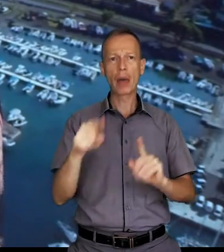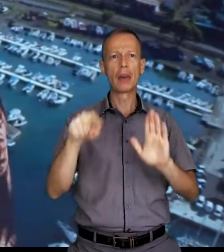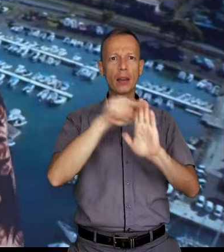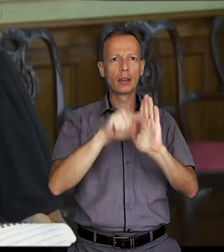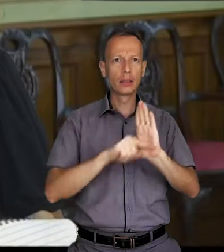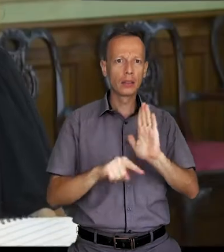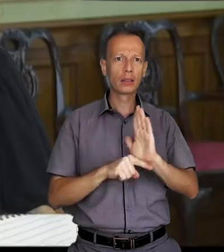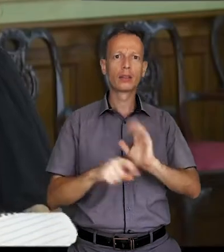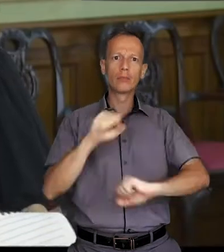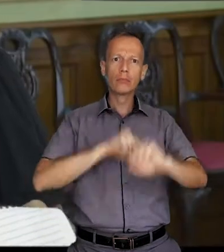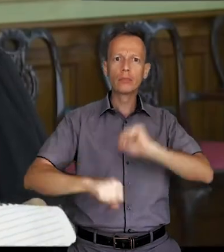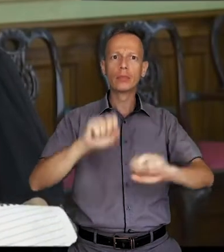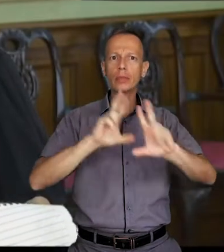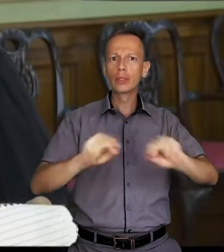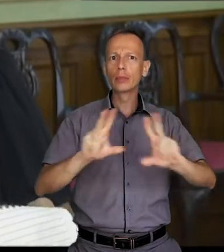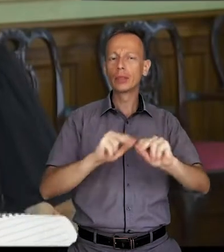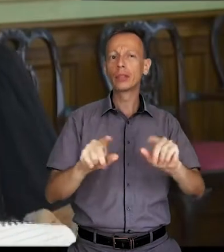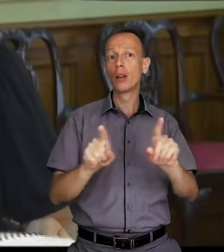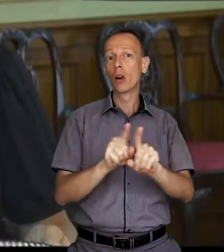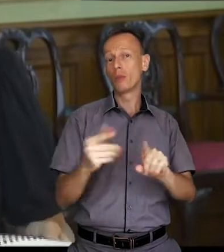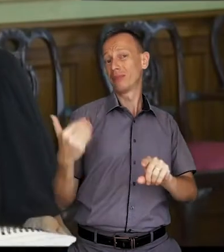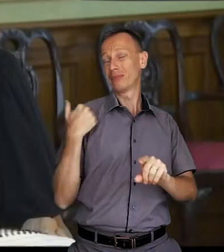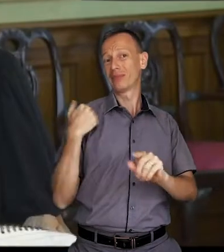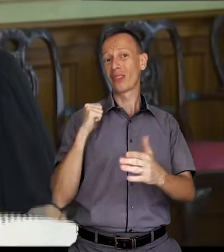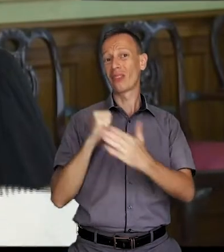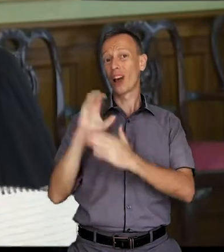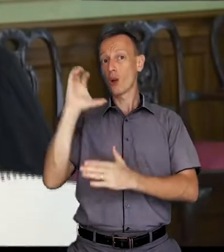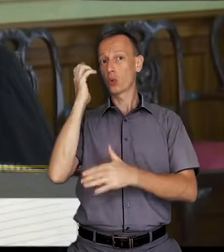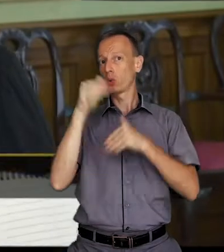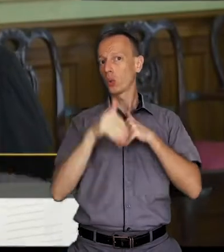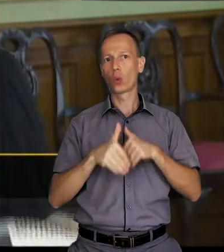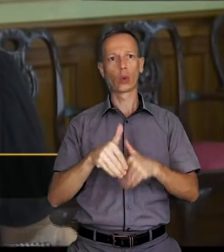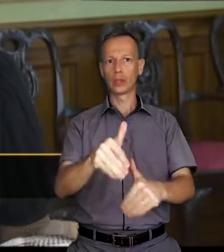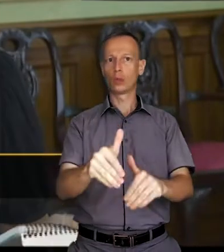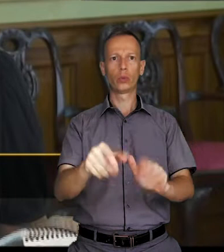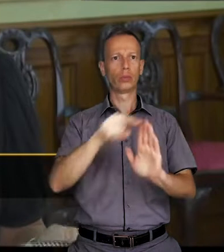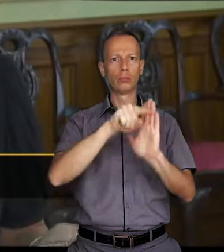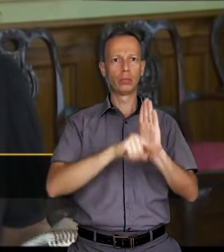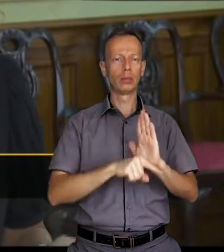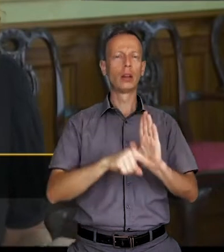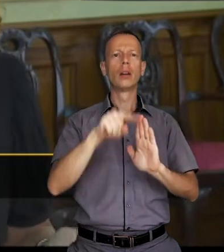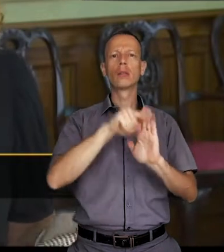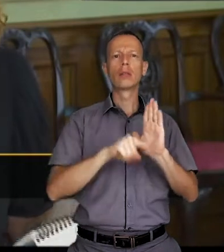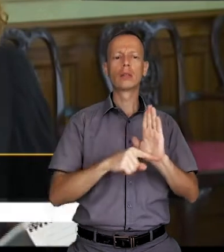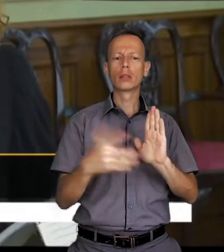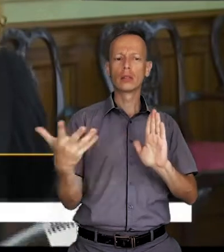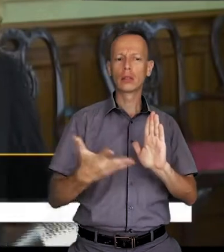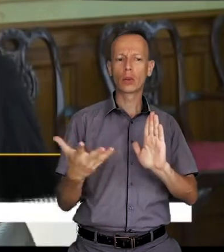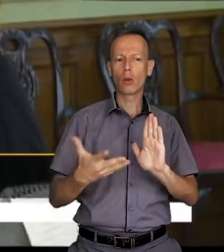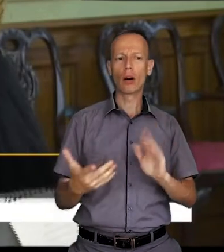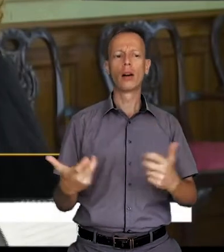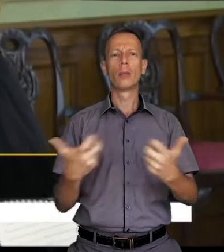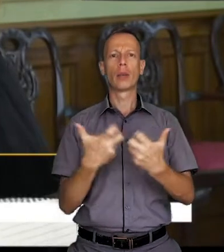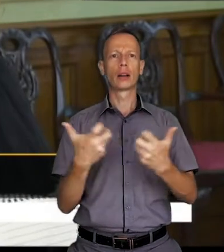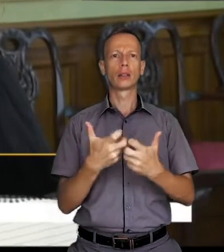ces mesures sont... Les mesures qui ont été prises fin août vont simplement être prolongées. Alors les